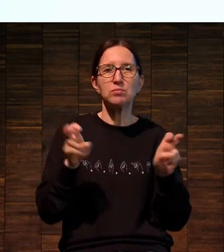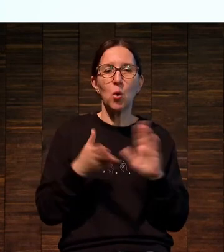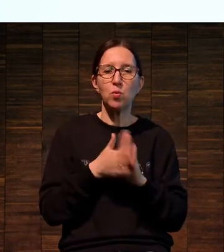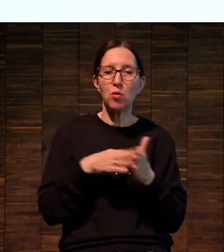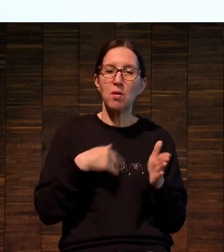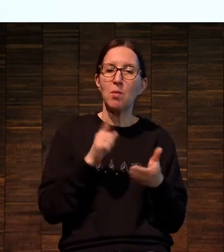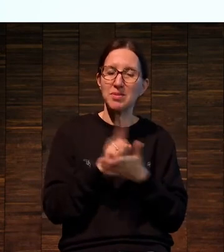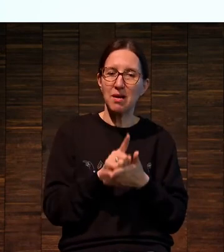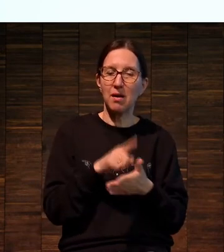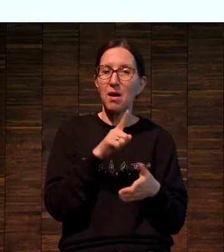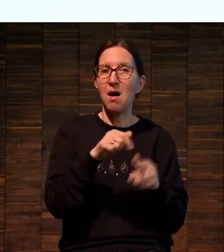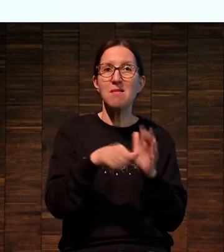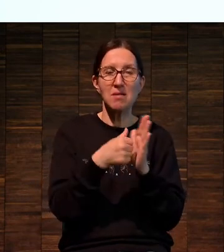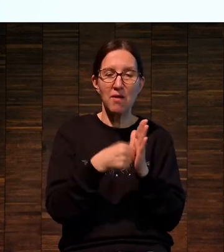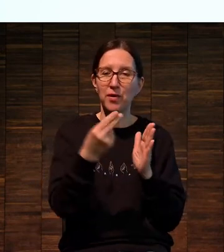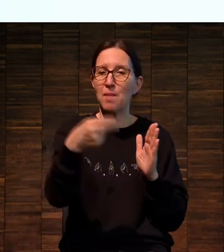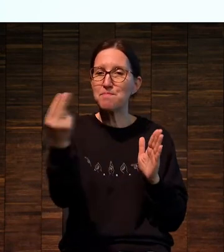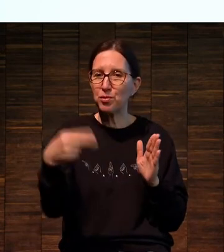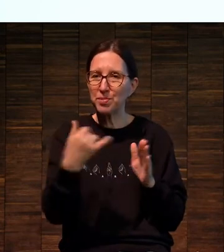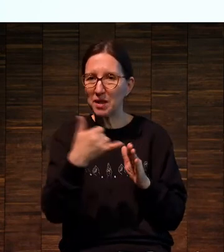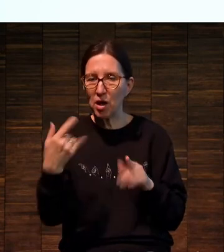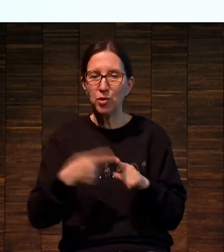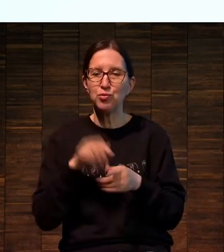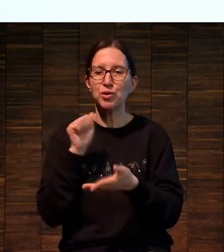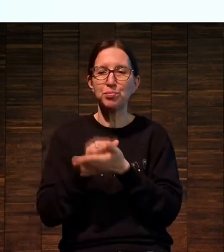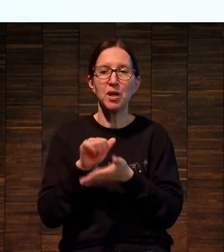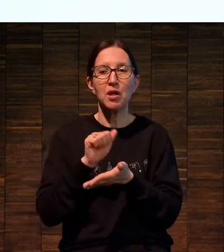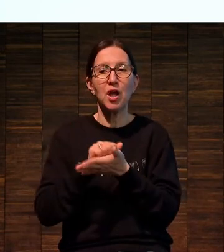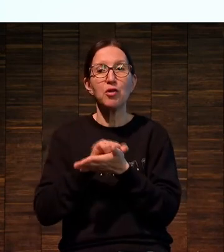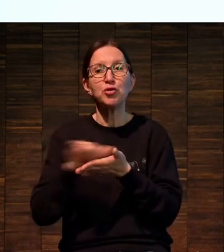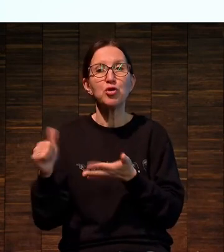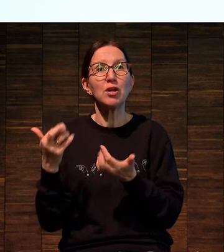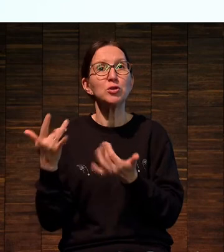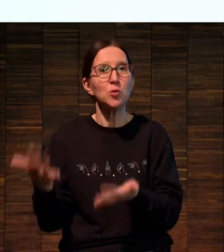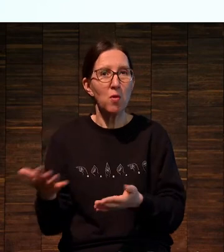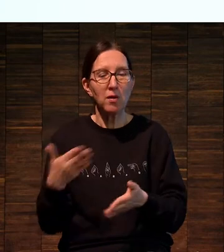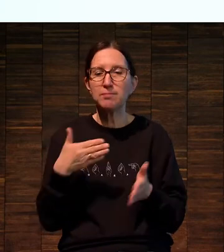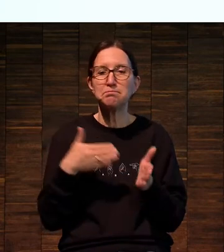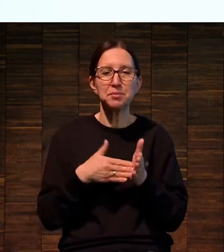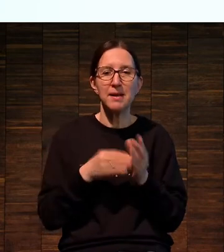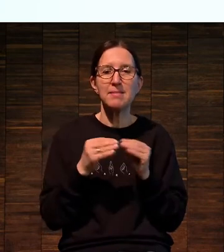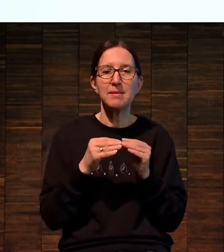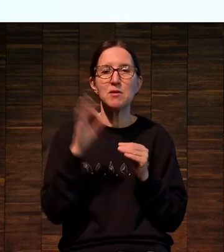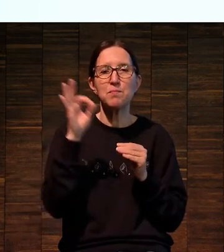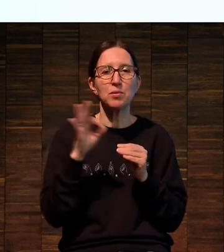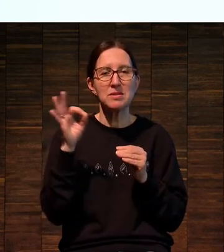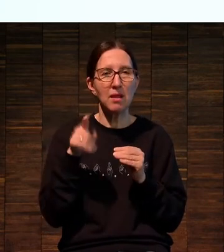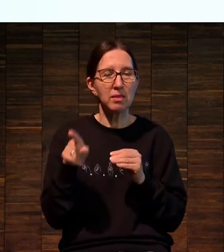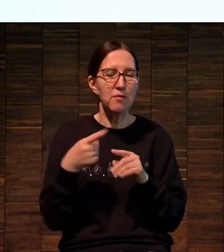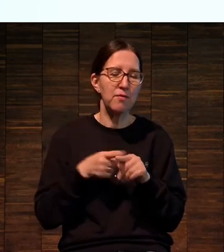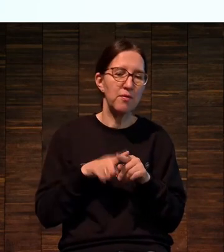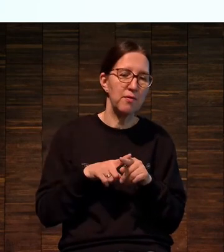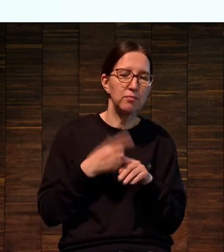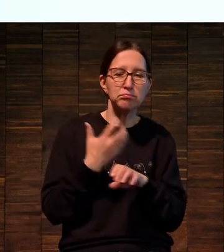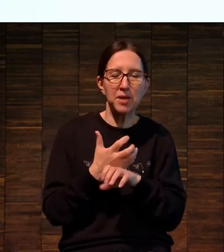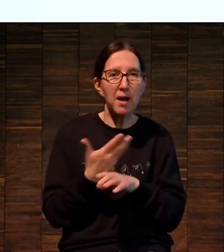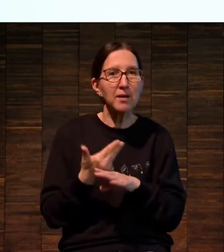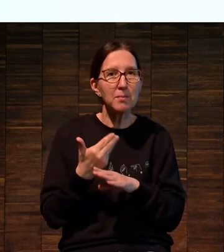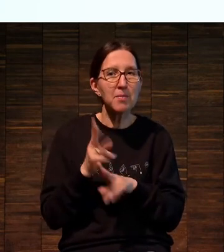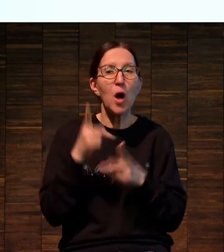подписывать надо карандашом, что надо ставить тираж, что в тираже может быть не больше 10% АП. Кто это придумал?